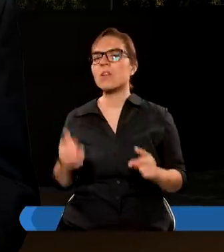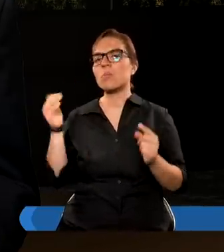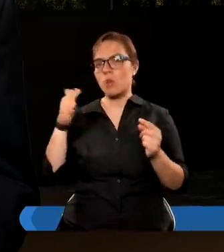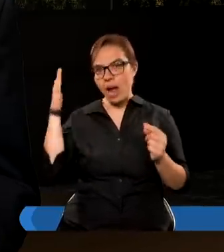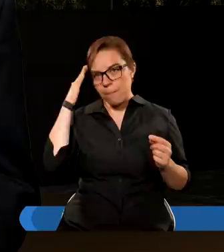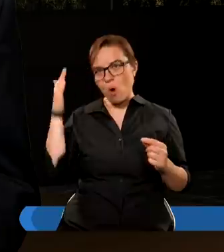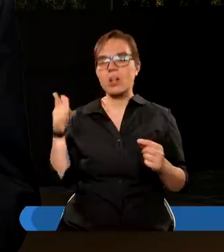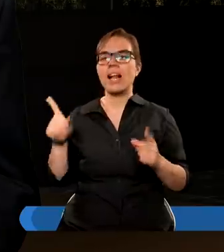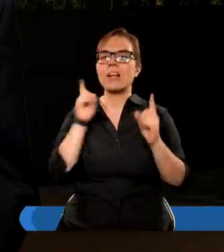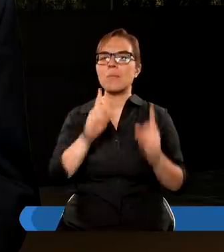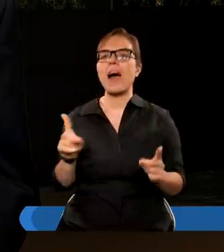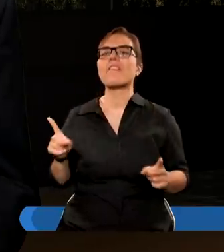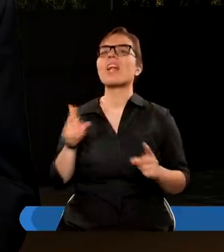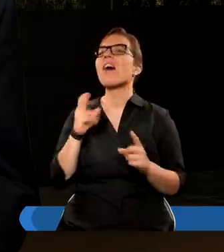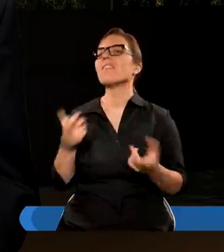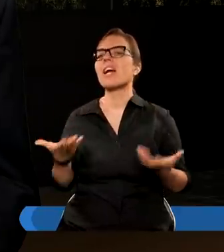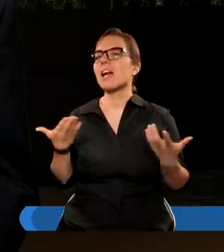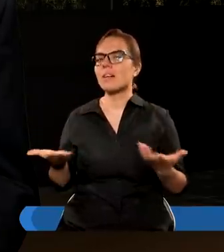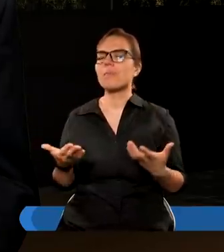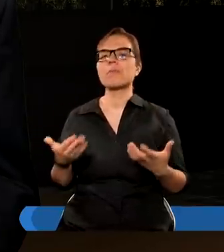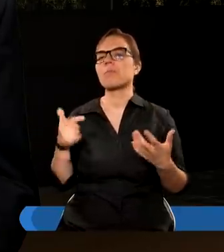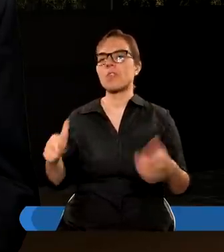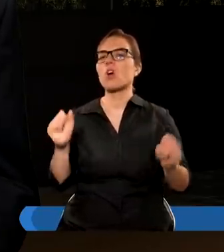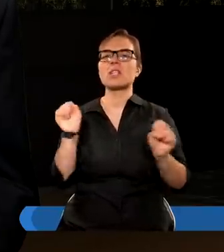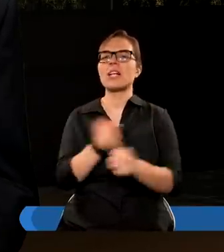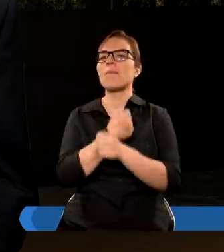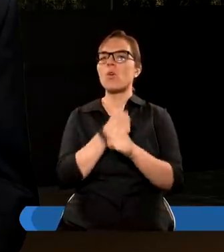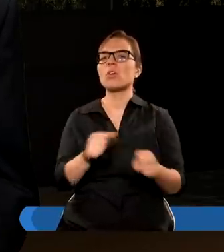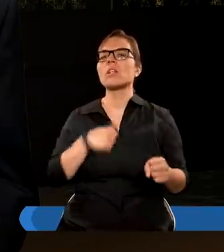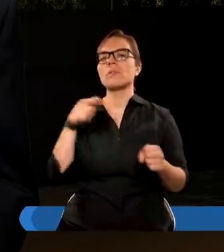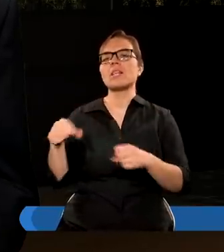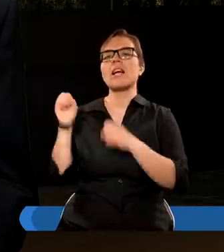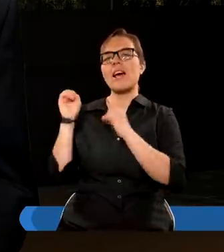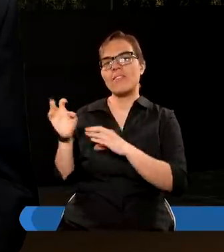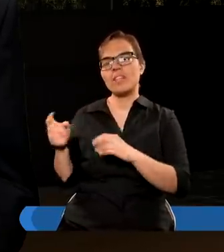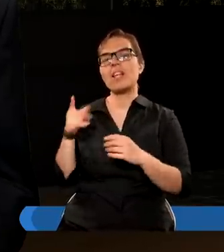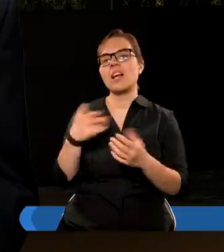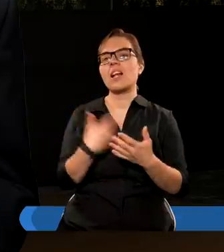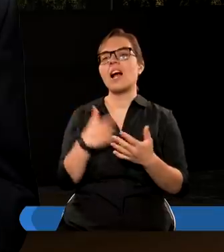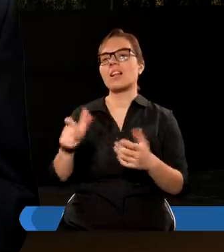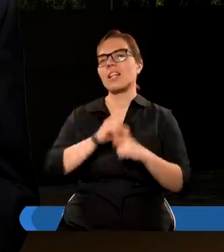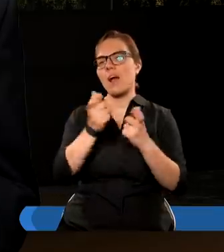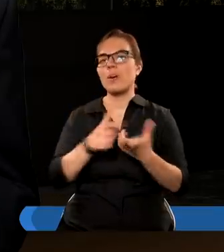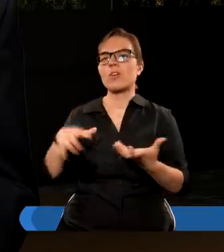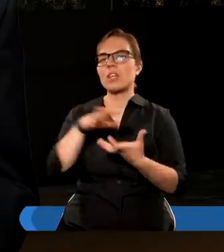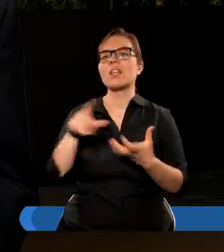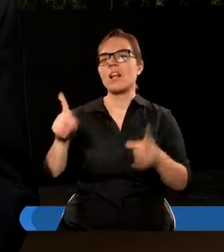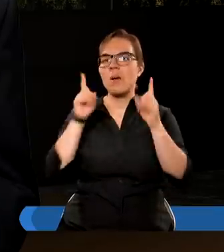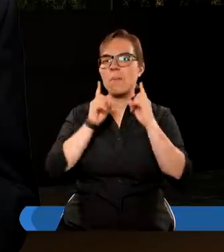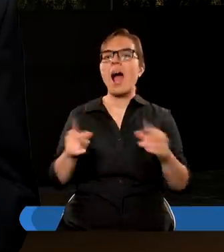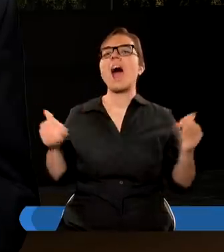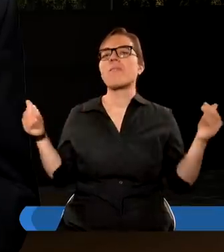poznać prawdę, a więc istnieje możliwość, to jest informacja dla całego świata, że